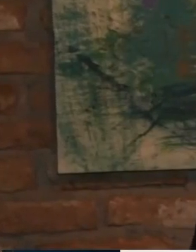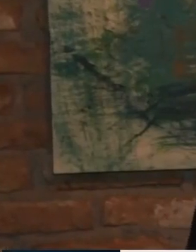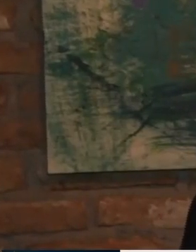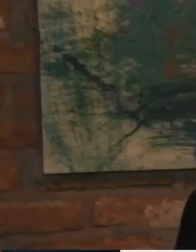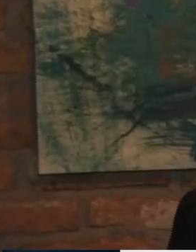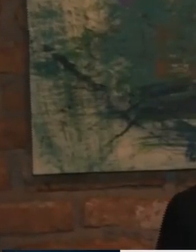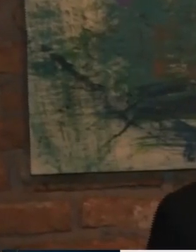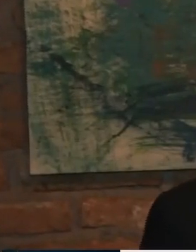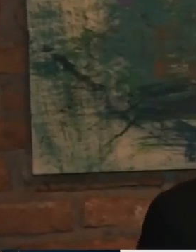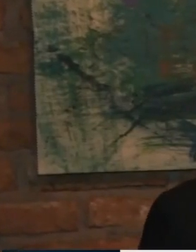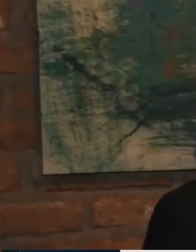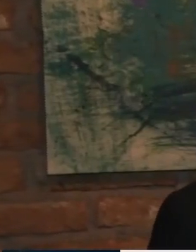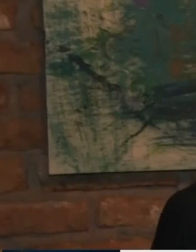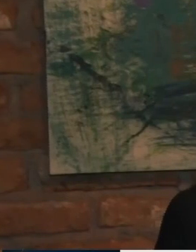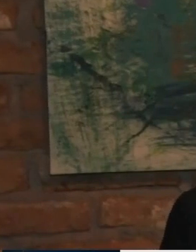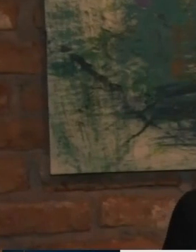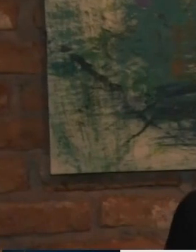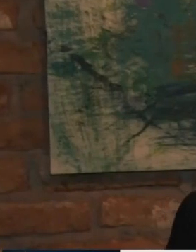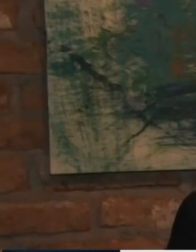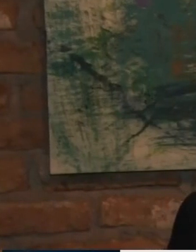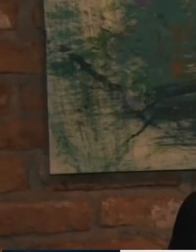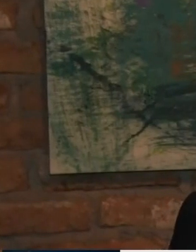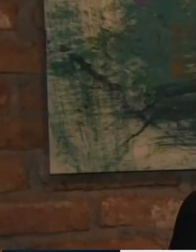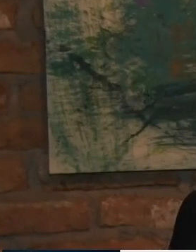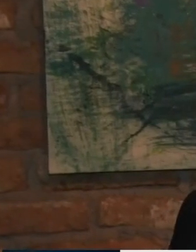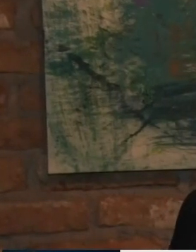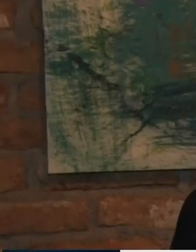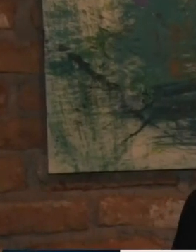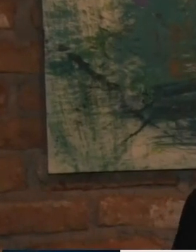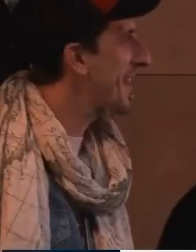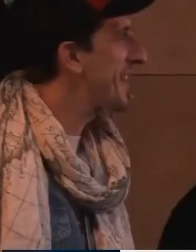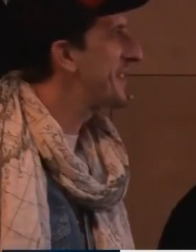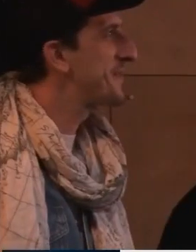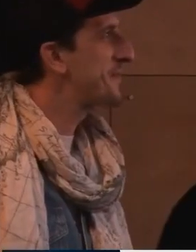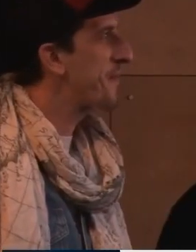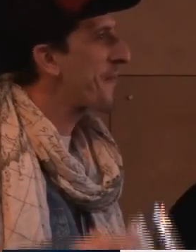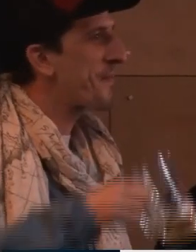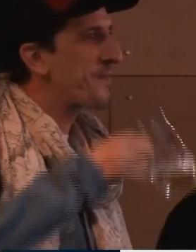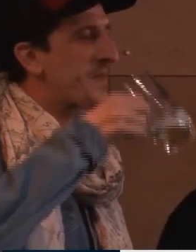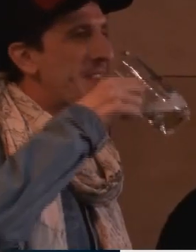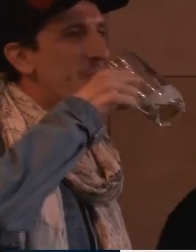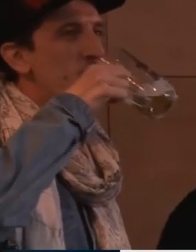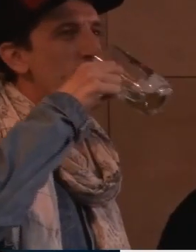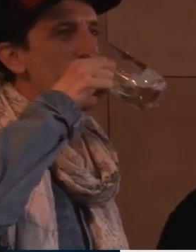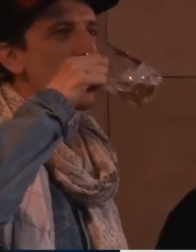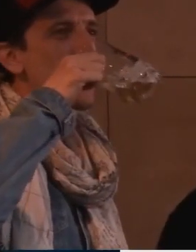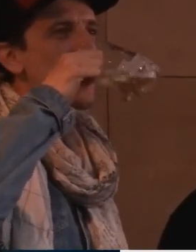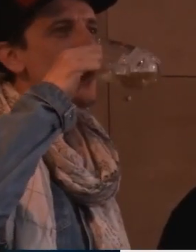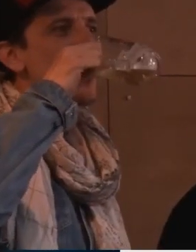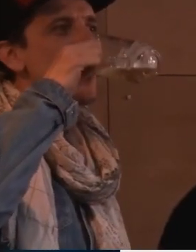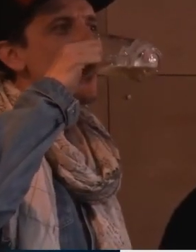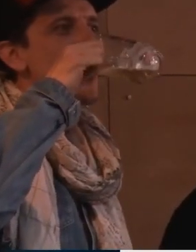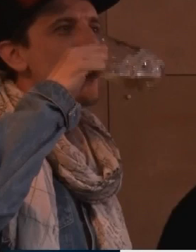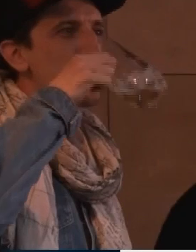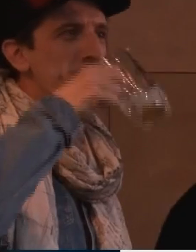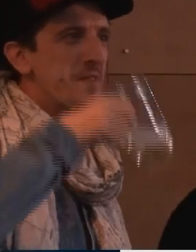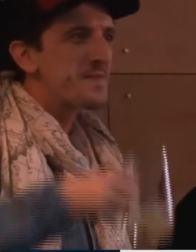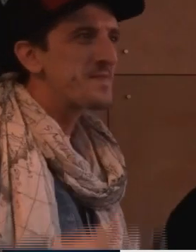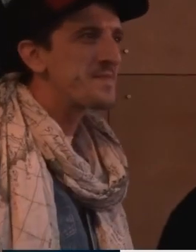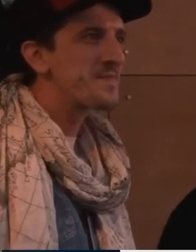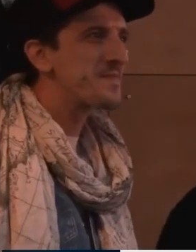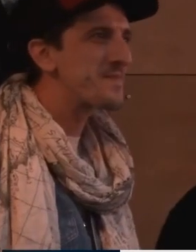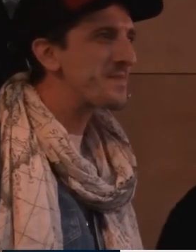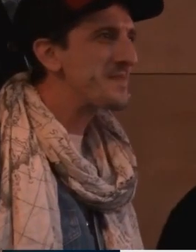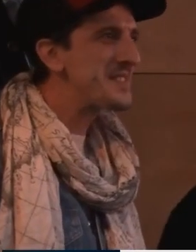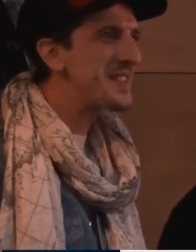Njërta, edhepse nuk hyri mbrana pasqës, me gjithat ishte një rukëtimi jashtë zakonshëm i filmis Zgjoj.